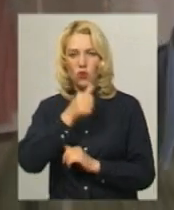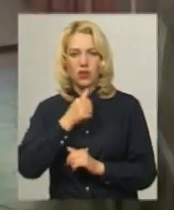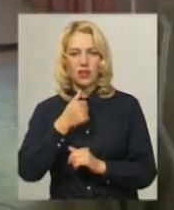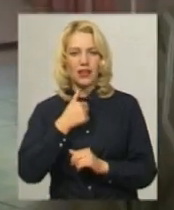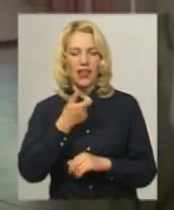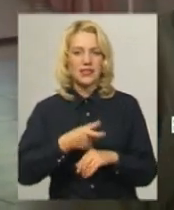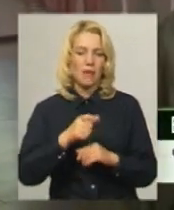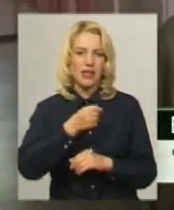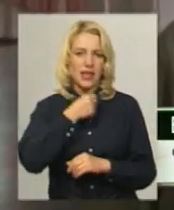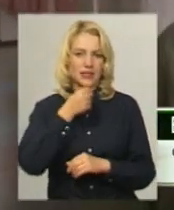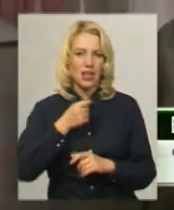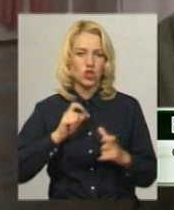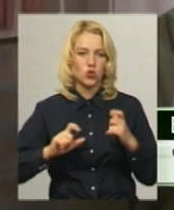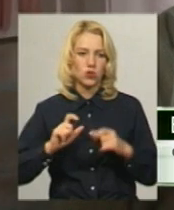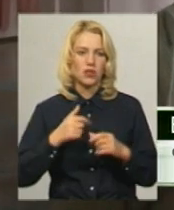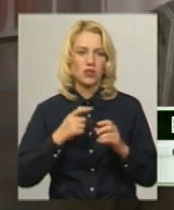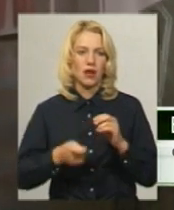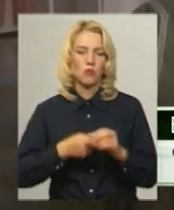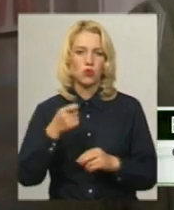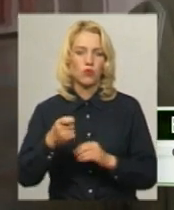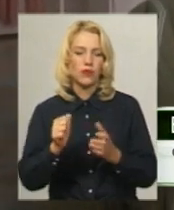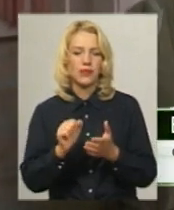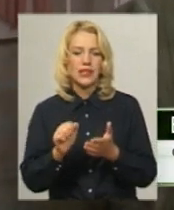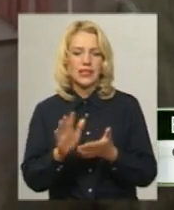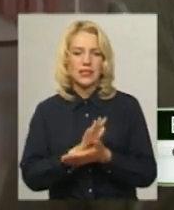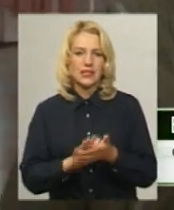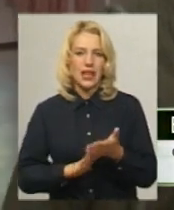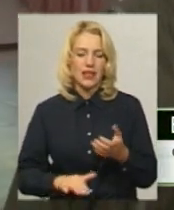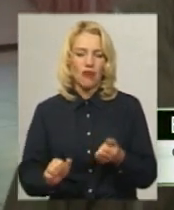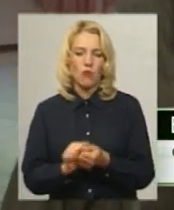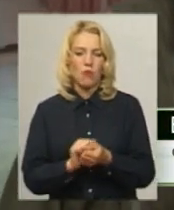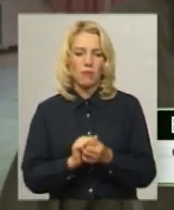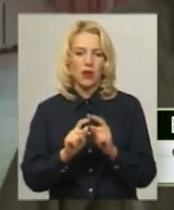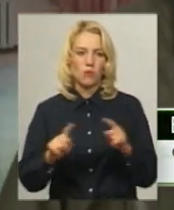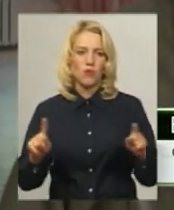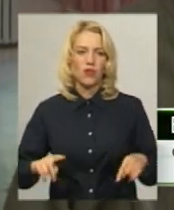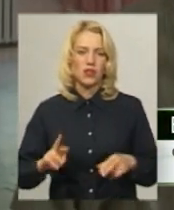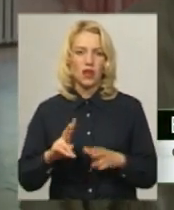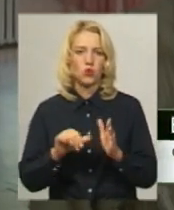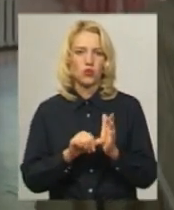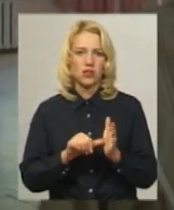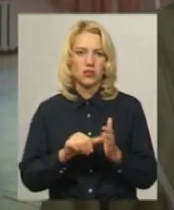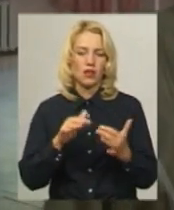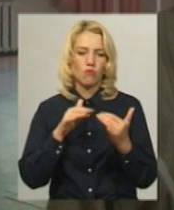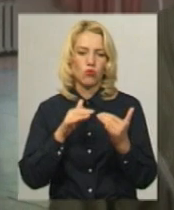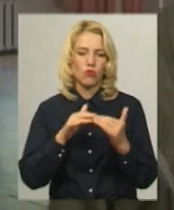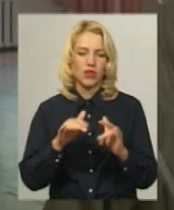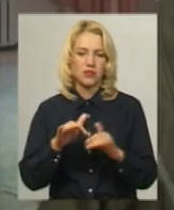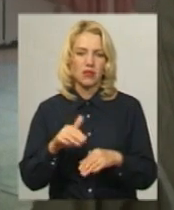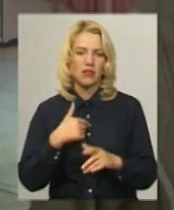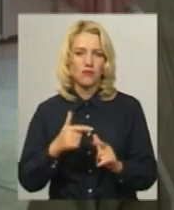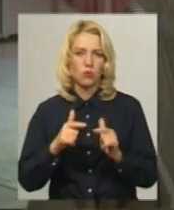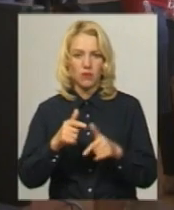Україні. Я подавав заяву в паперовому вигляді, то було два роки назад, як учасник бойових дій, я вступав по